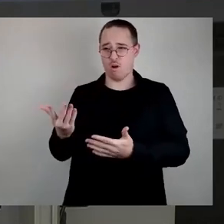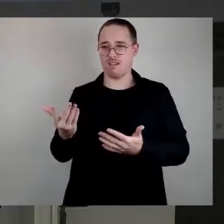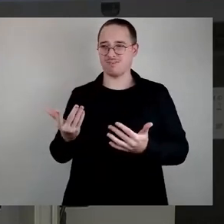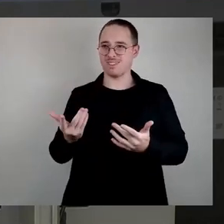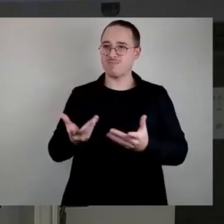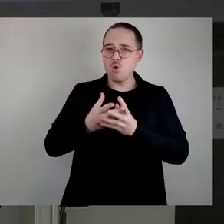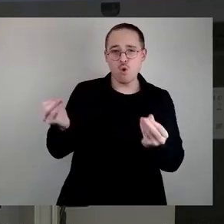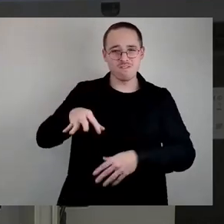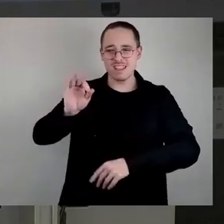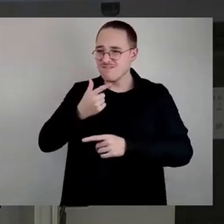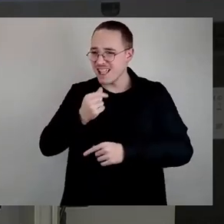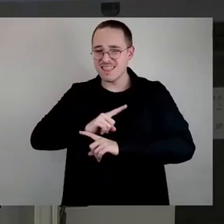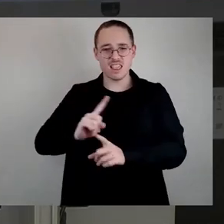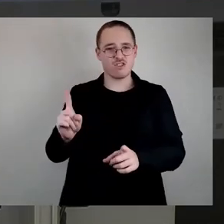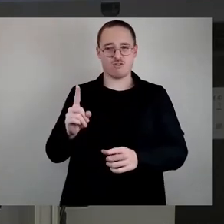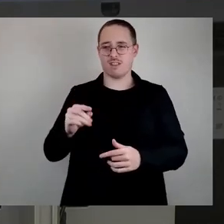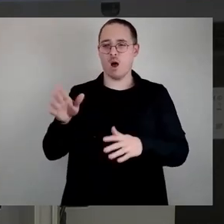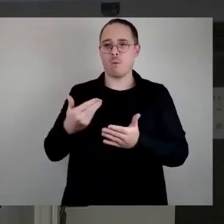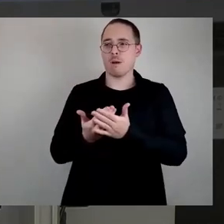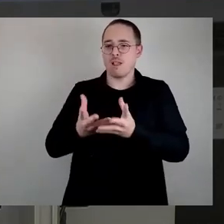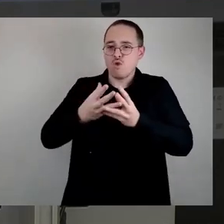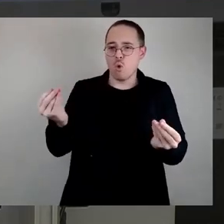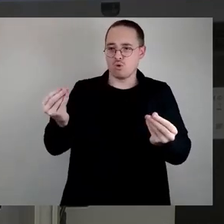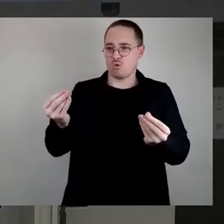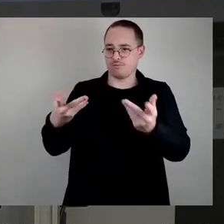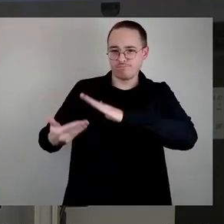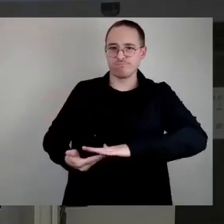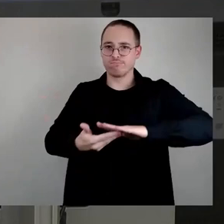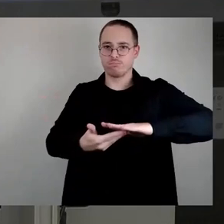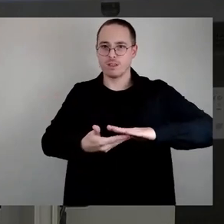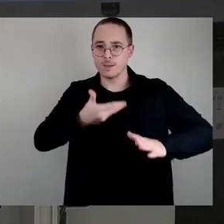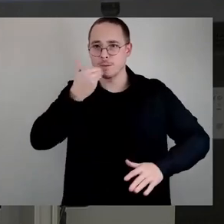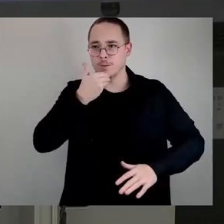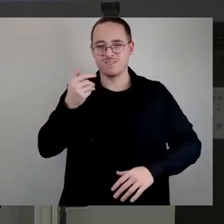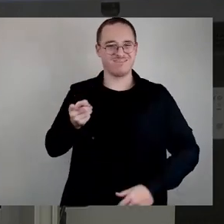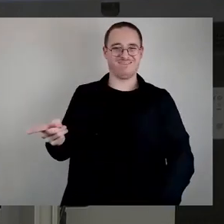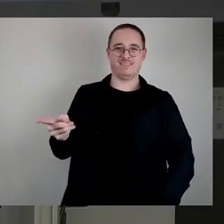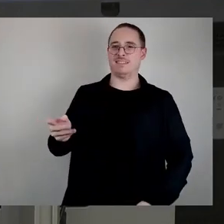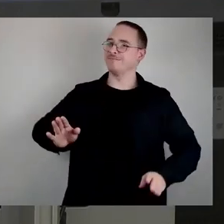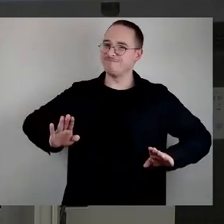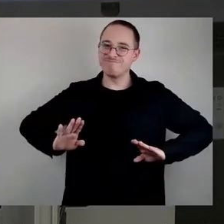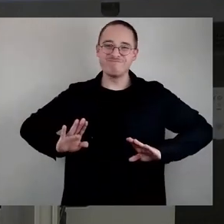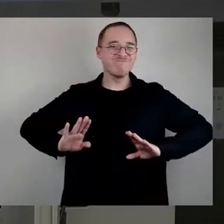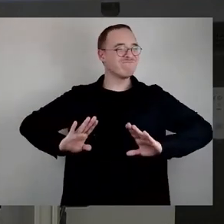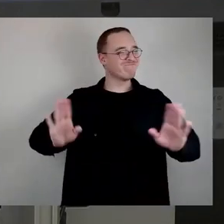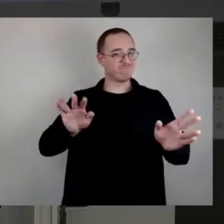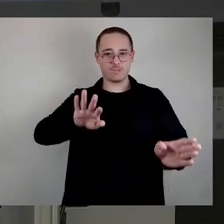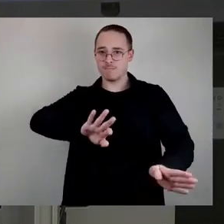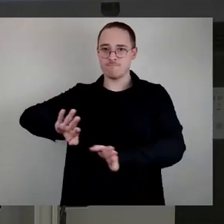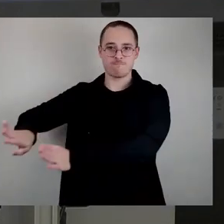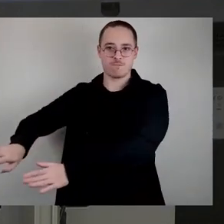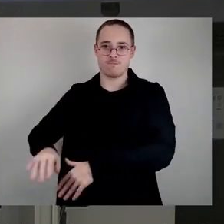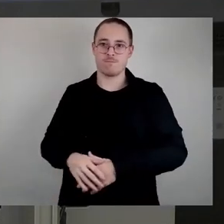nicht dazu beitragen, auch wirklich Lösungen herbeizuführen, hier auch weiterhin bis zu dieser Wahl auseinandersetzen. Wir als